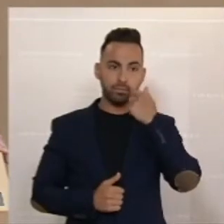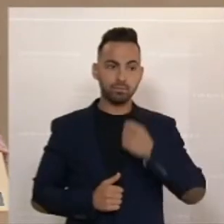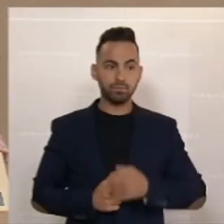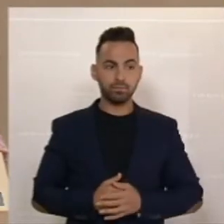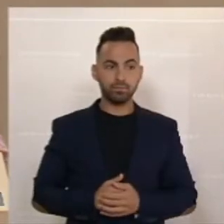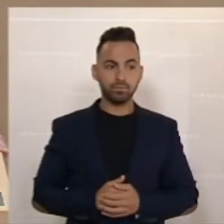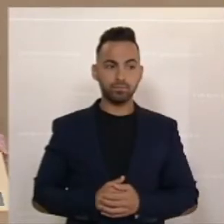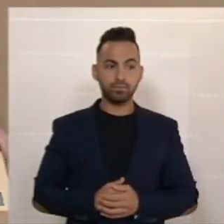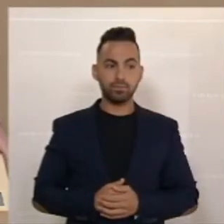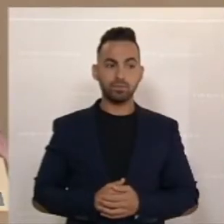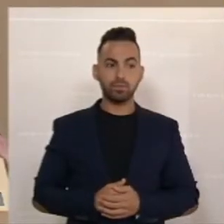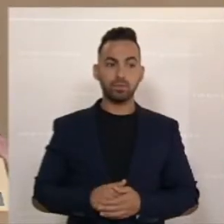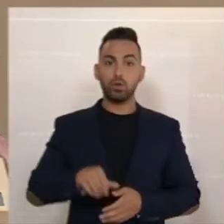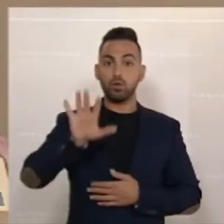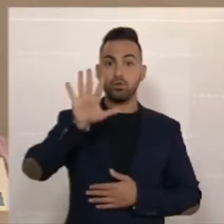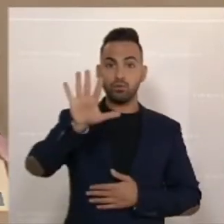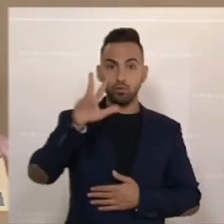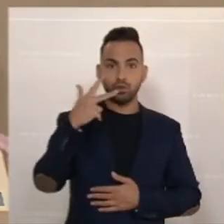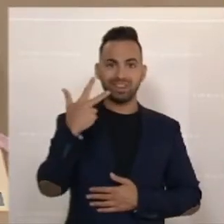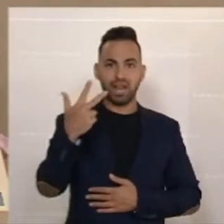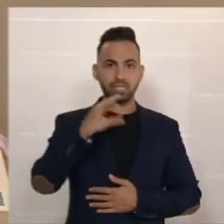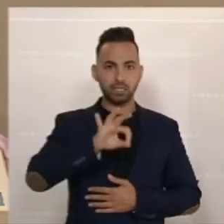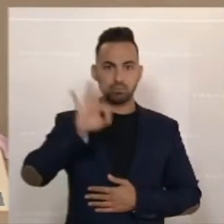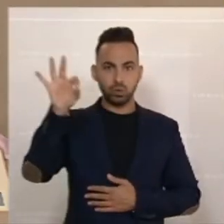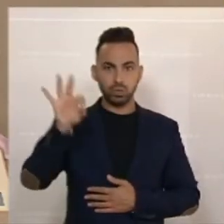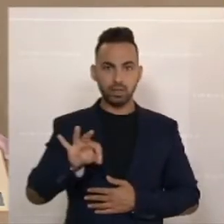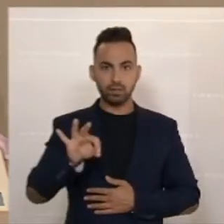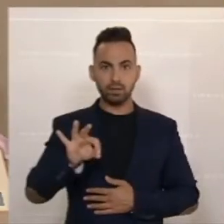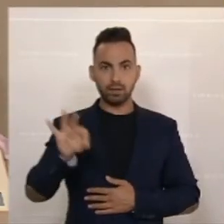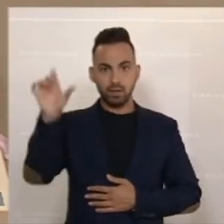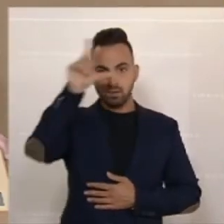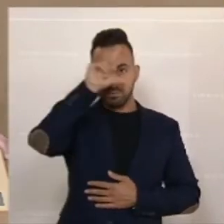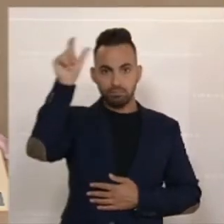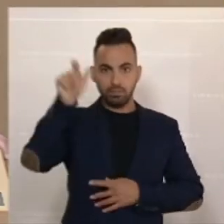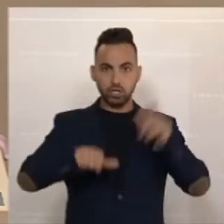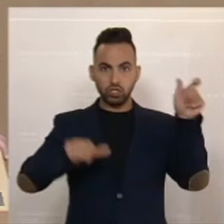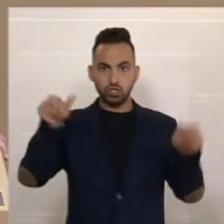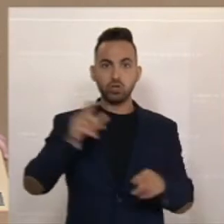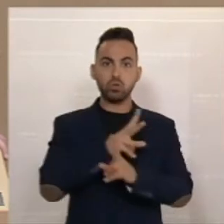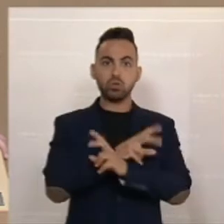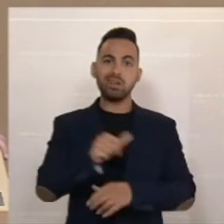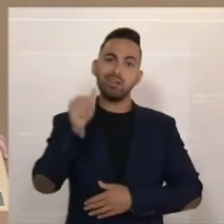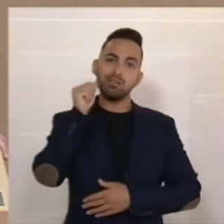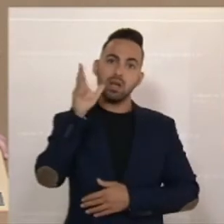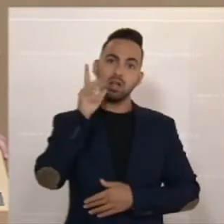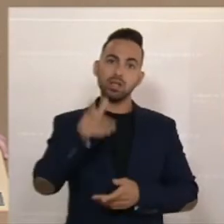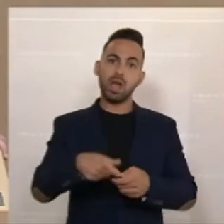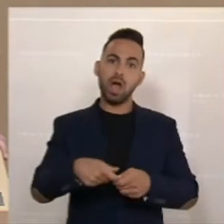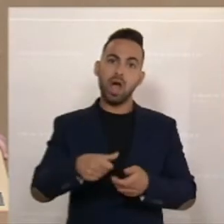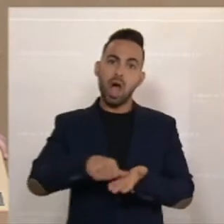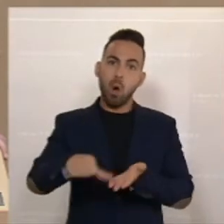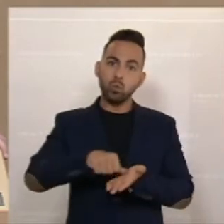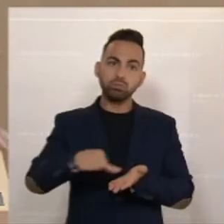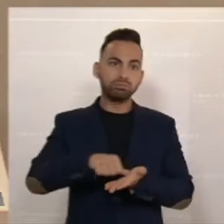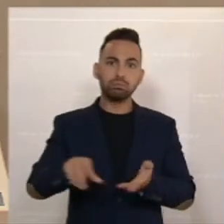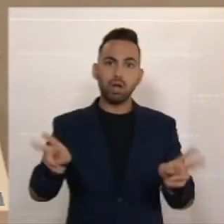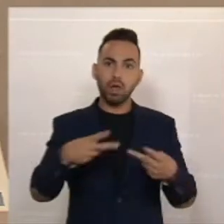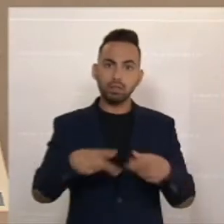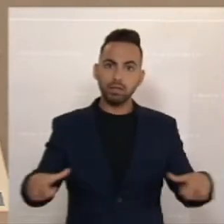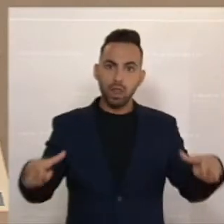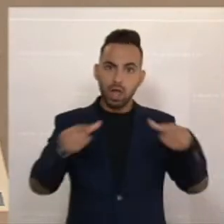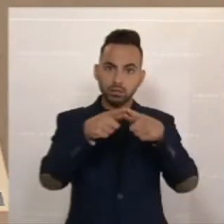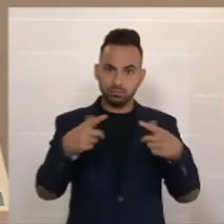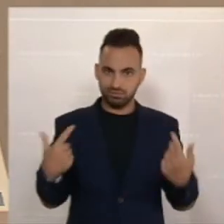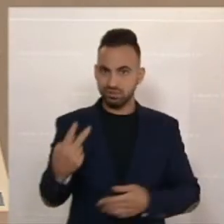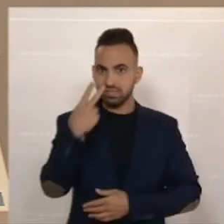Und dass 35 Prozent der Menschen in Österreich sich tägliche Ausgaben nicht mehr leisten können, zeigt ja,